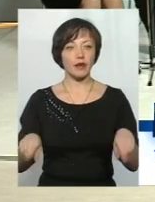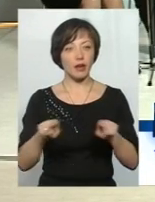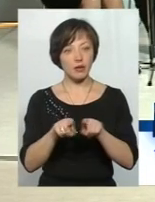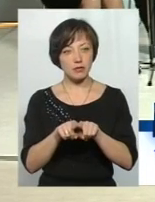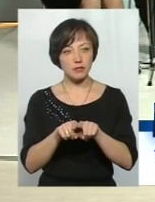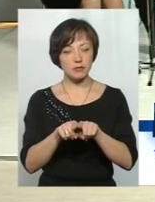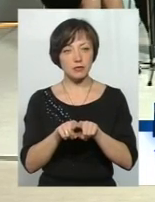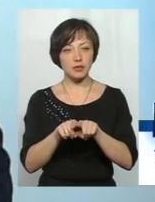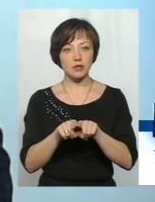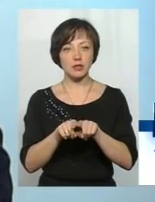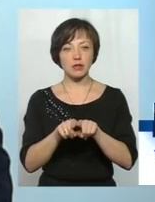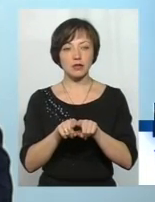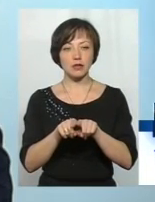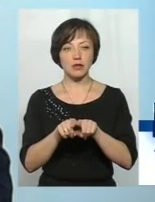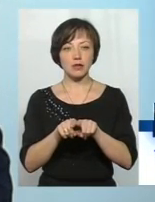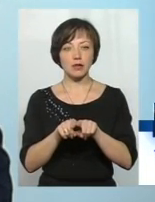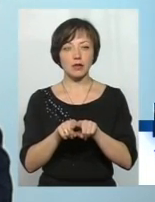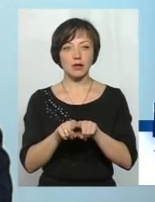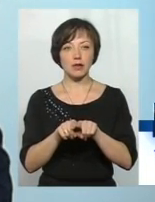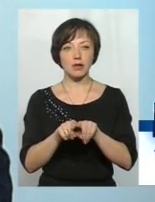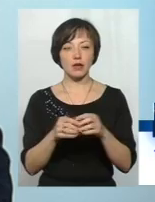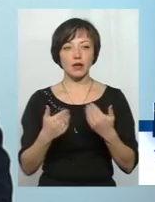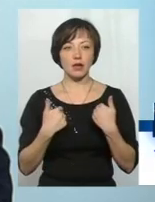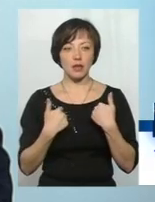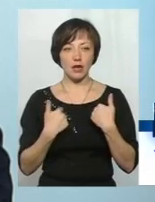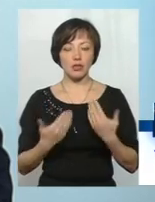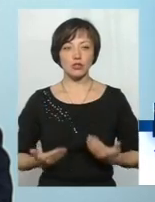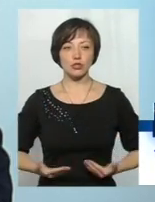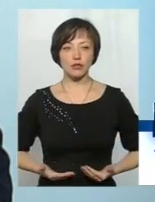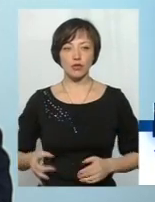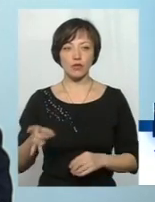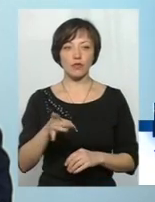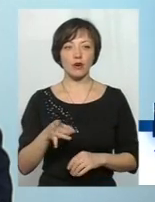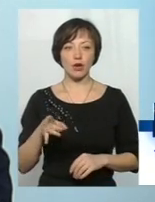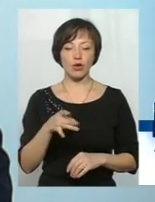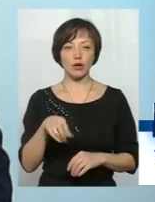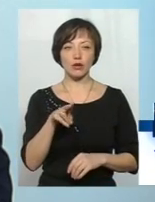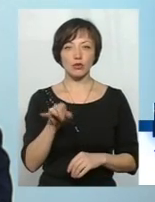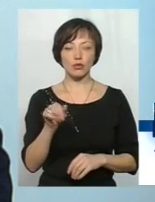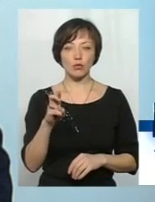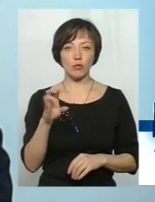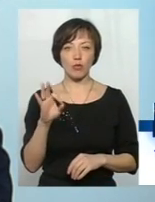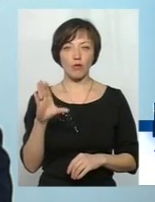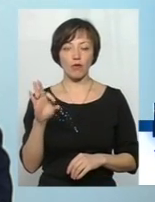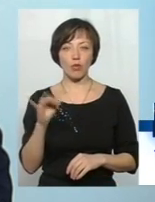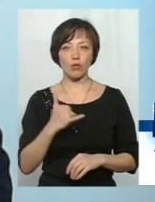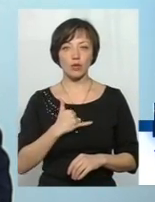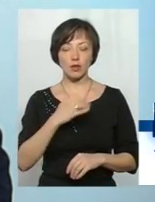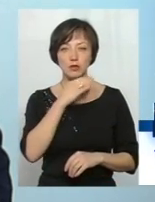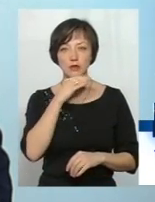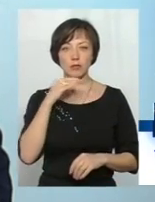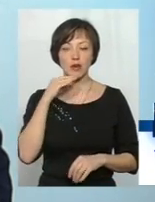Я живу в районі Дубова. Ви знаєте, який чоловіки є. І в нас багато